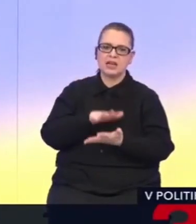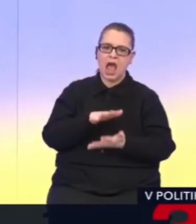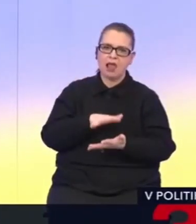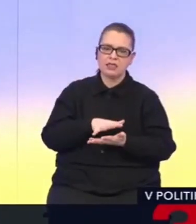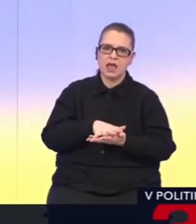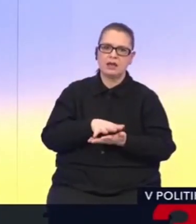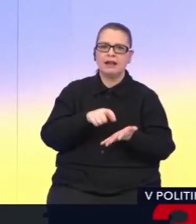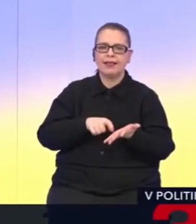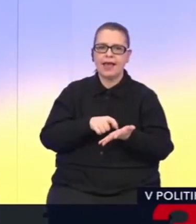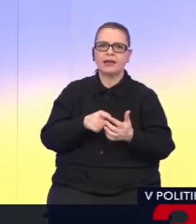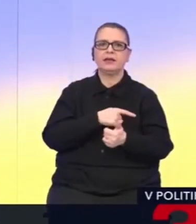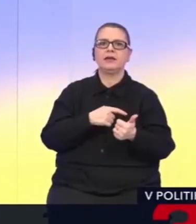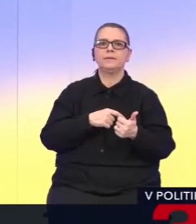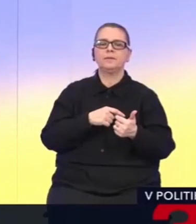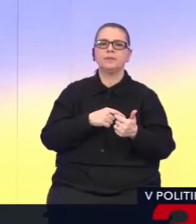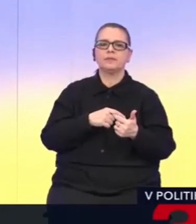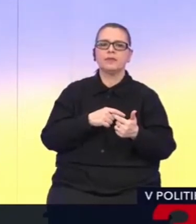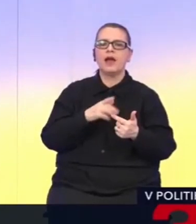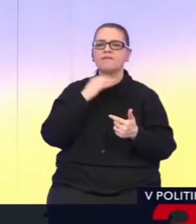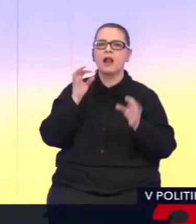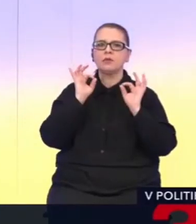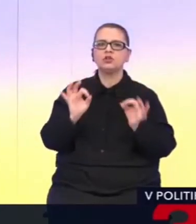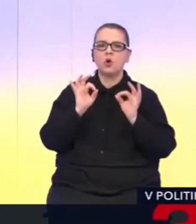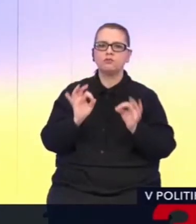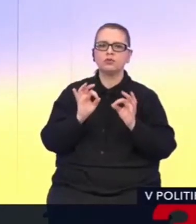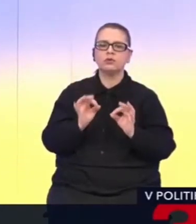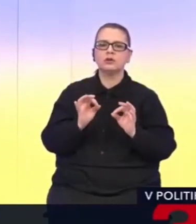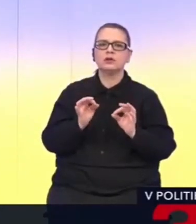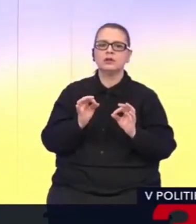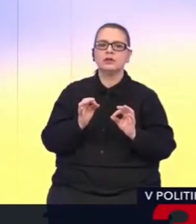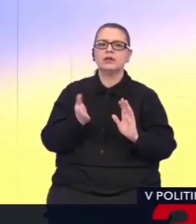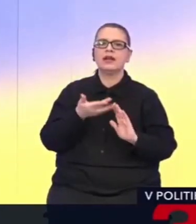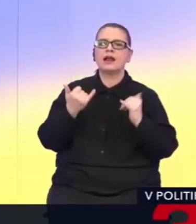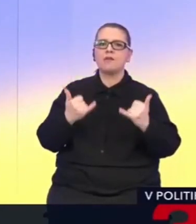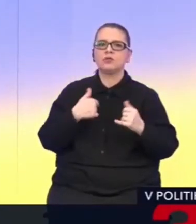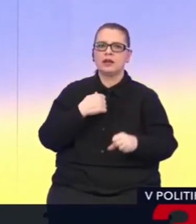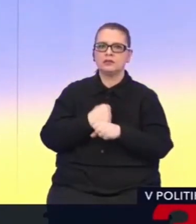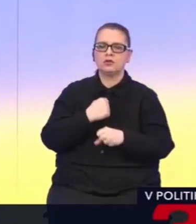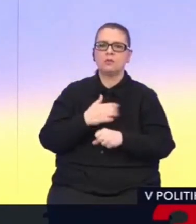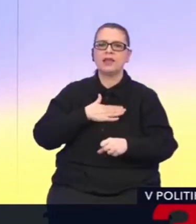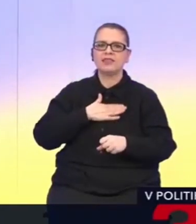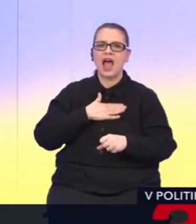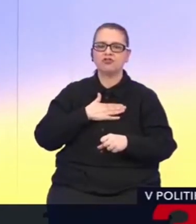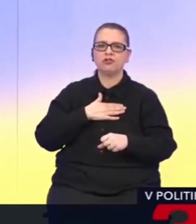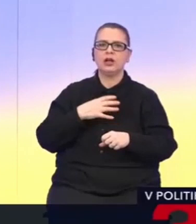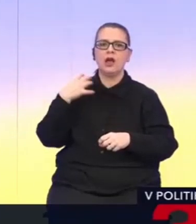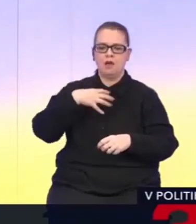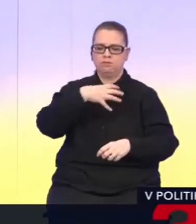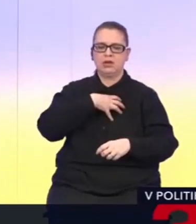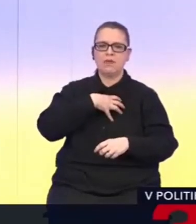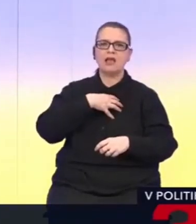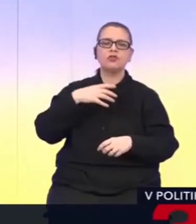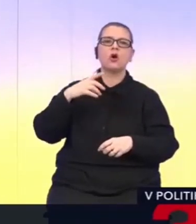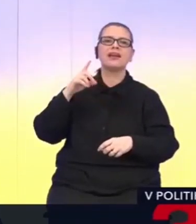Materiálne, liekmi a veľmi dobrú reklamu nám v tejto chvíli robia naši starostovia, primátori na východnom,